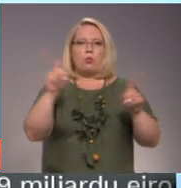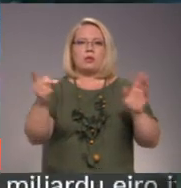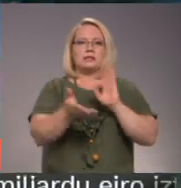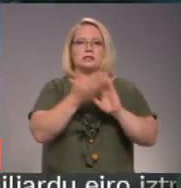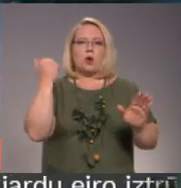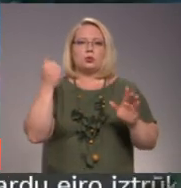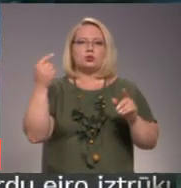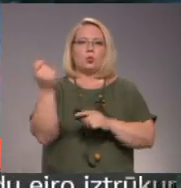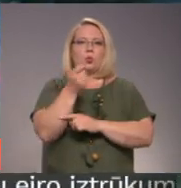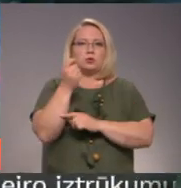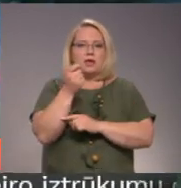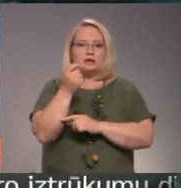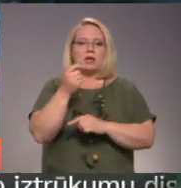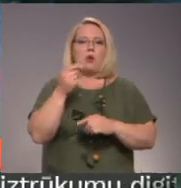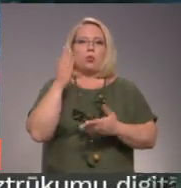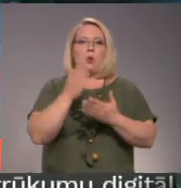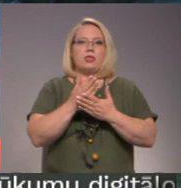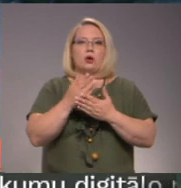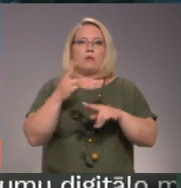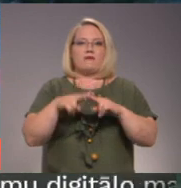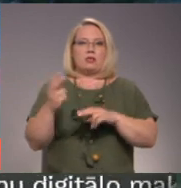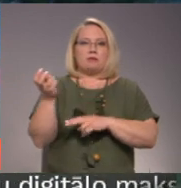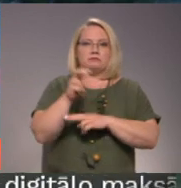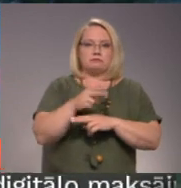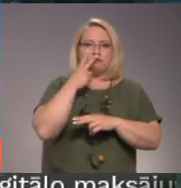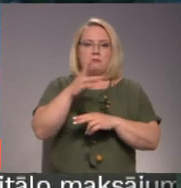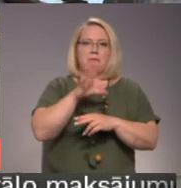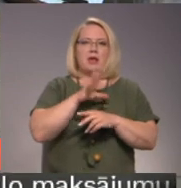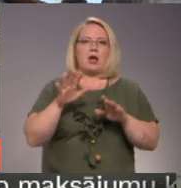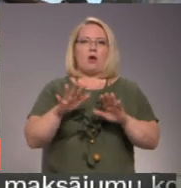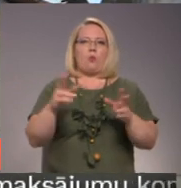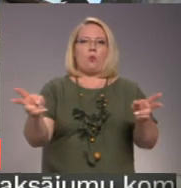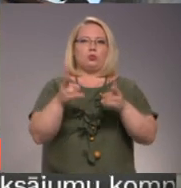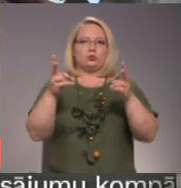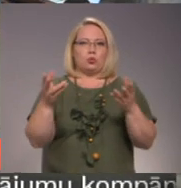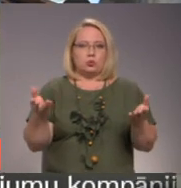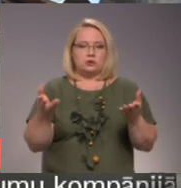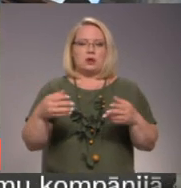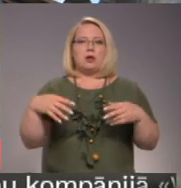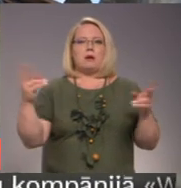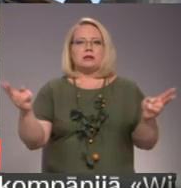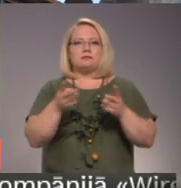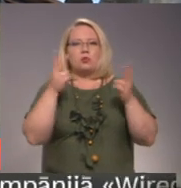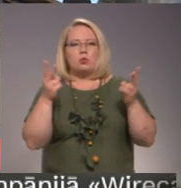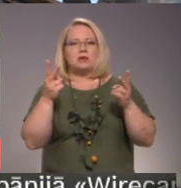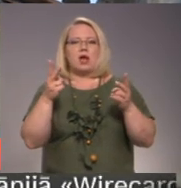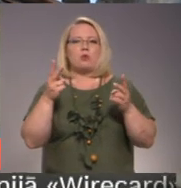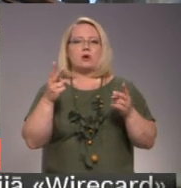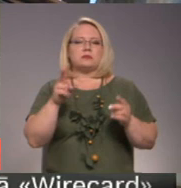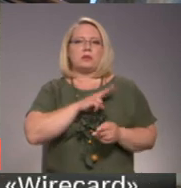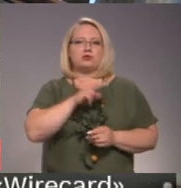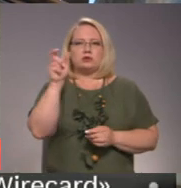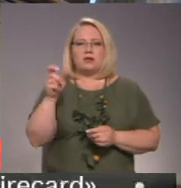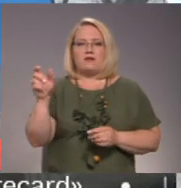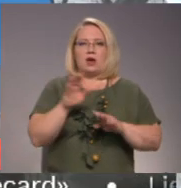Ieradās notikam vietu, tik konstatēts, ka dedzināts uguns kurs. Uguns grekos cietašu un bojgaišu cilvēku mums nebija.